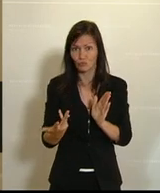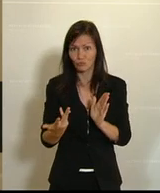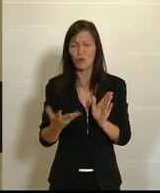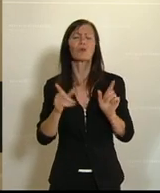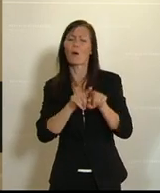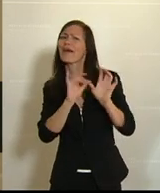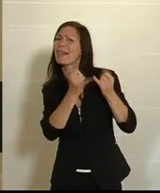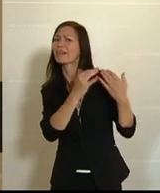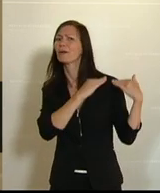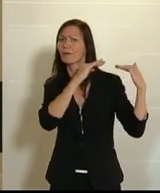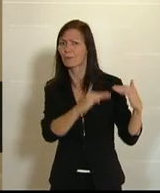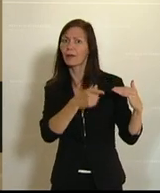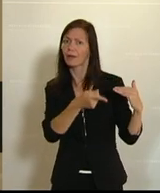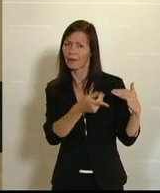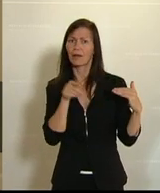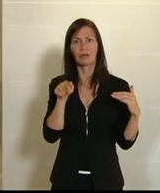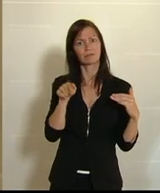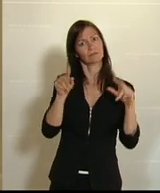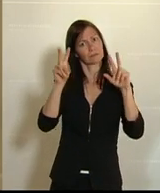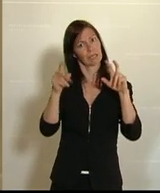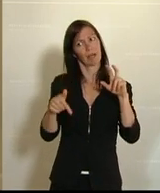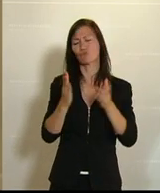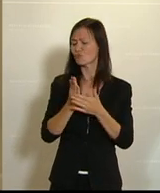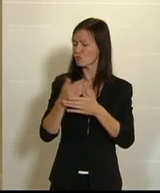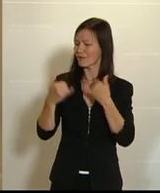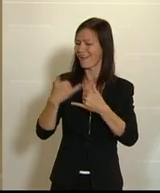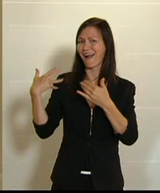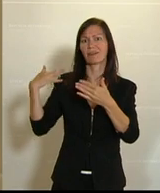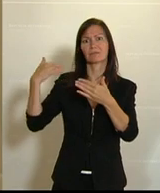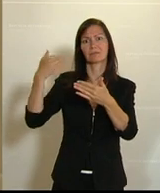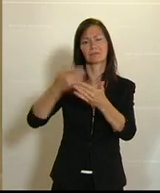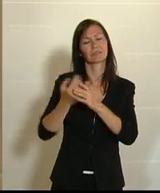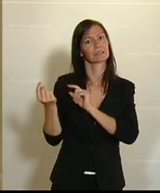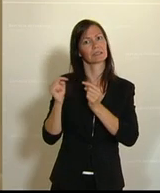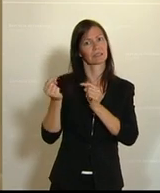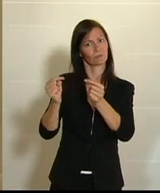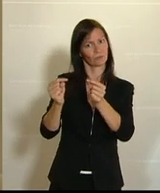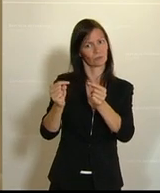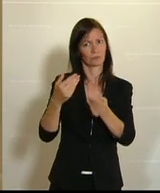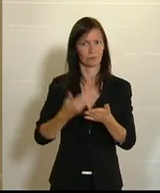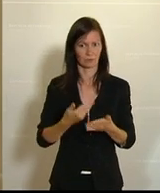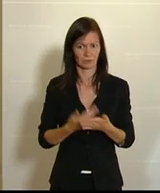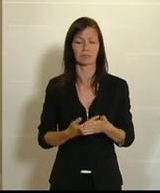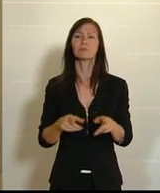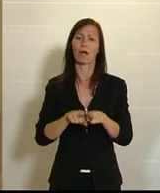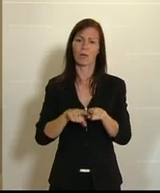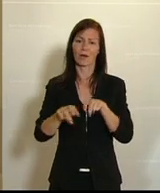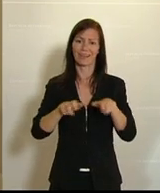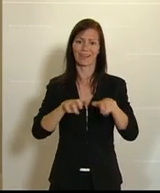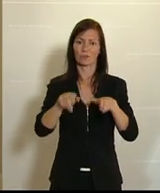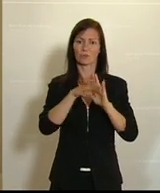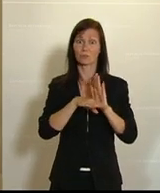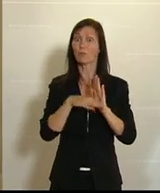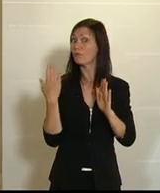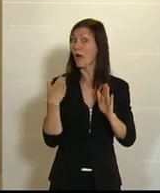auch zu entlasten, das ist schon ein Thema, das über Jahre diskutiert wird. Darum wurde es auch in das Regierungsprogramm, in das